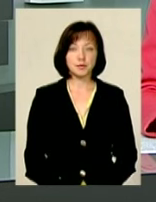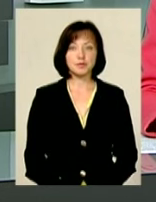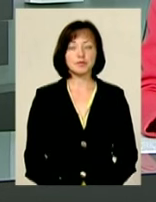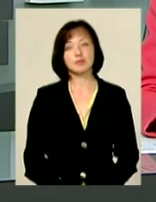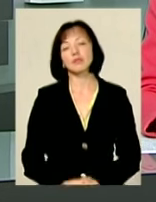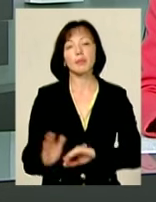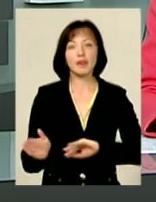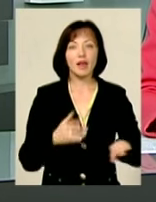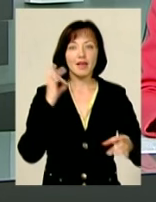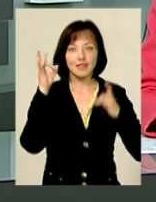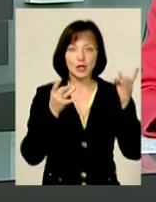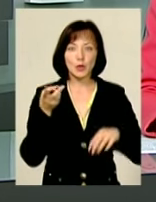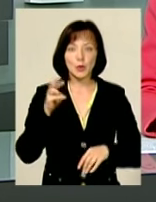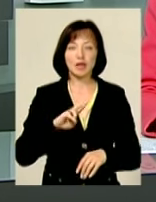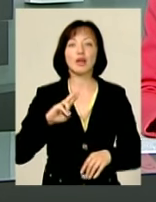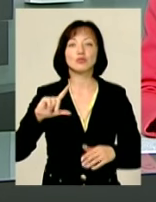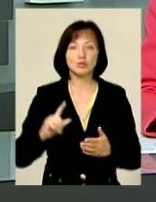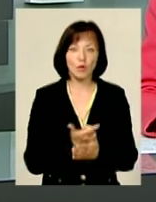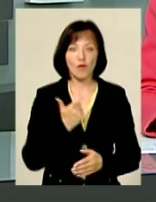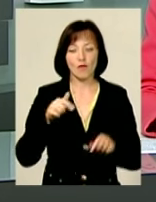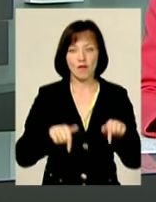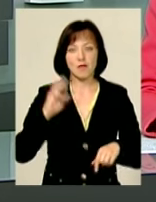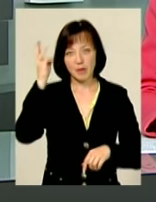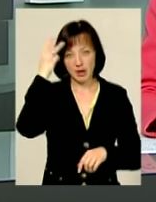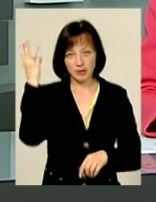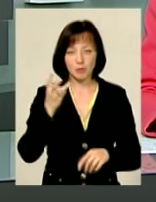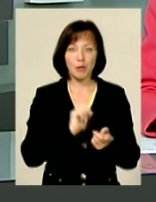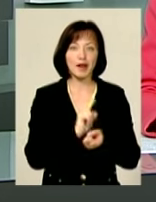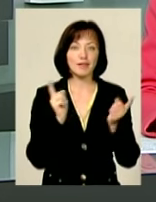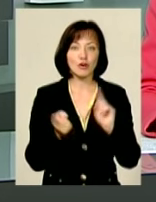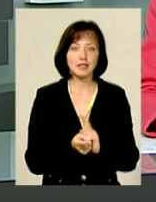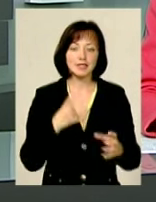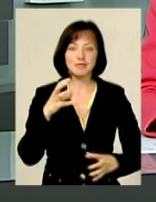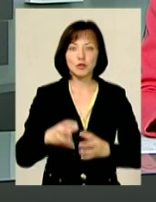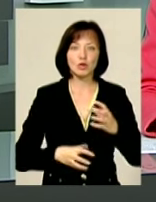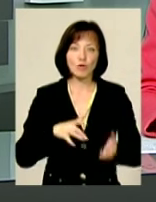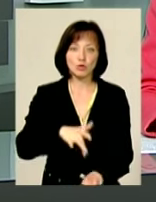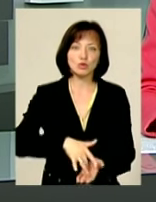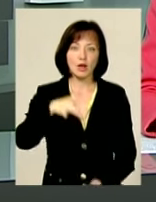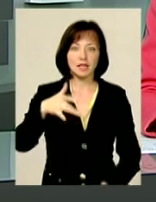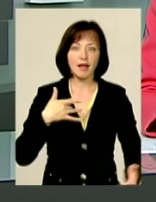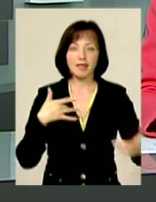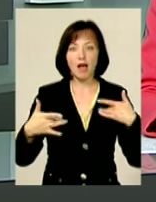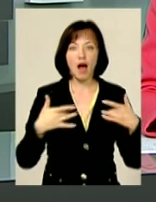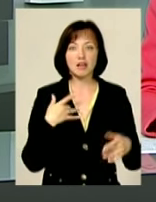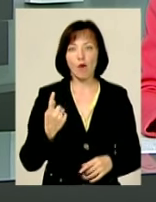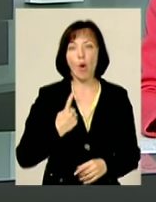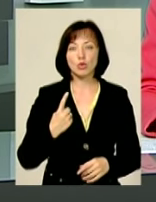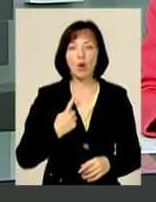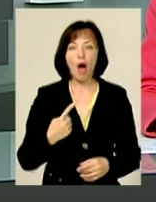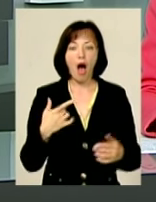Відлуння знову у Хмельницькому обласний центр вже вкотре перетворився на світову столицю театрів одного актора